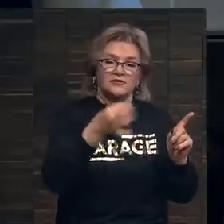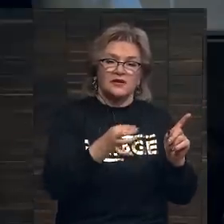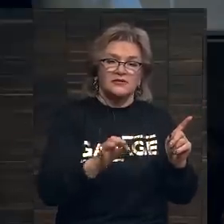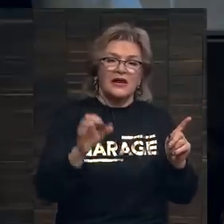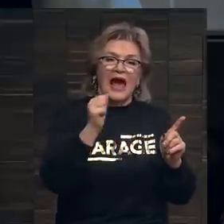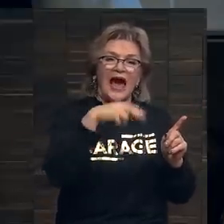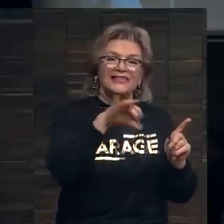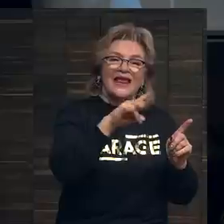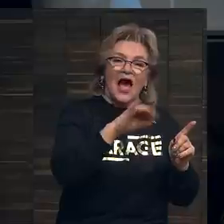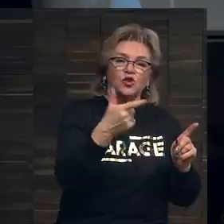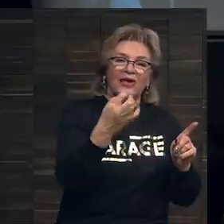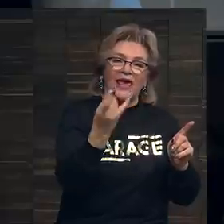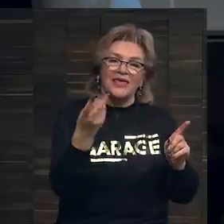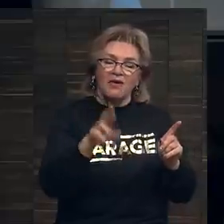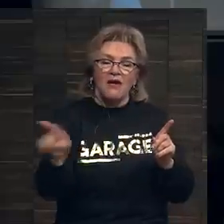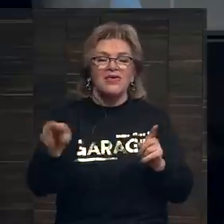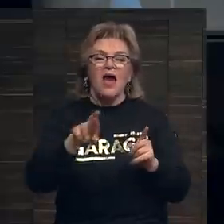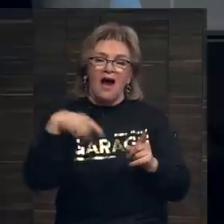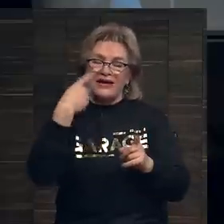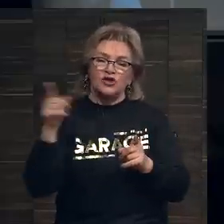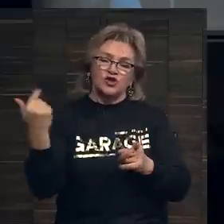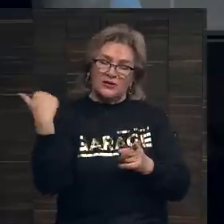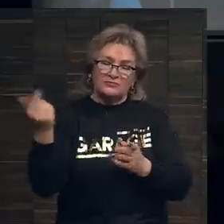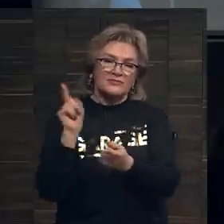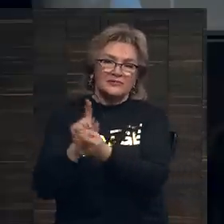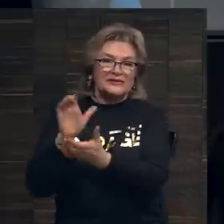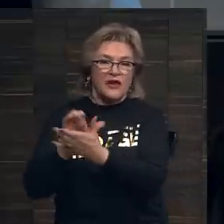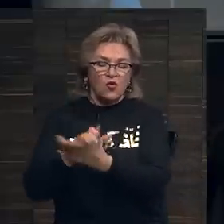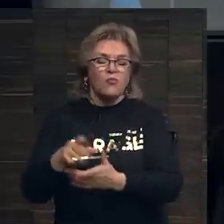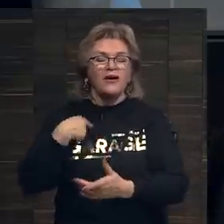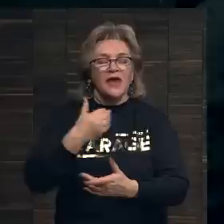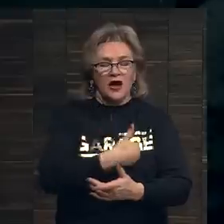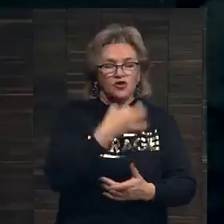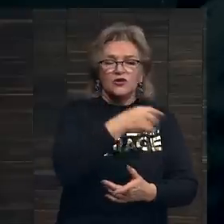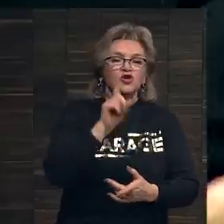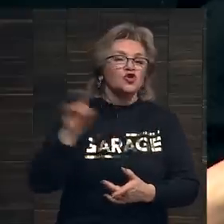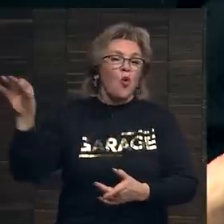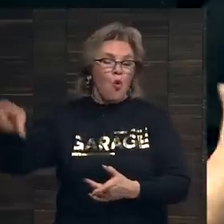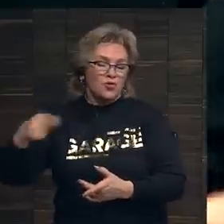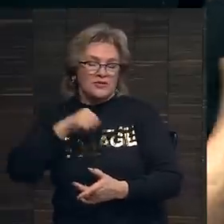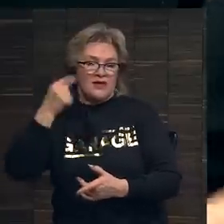Адриана Гения. Я знакома с ним лично. Я могу сказать вам, что он думает на этот счет.